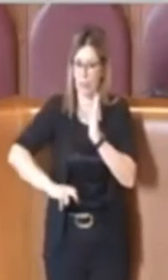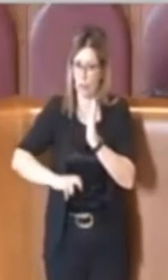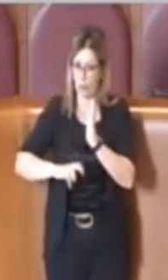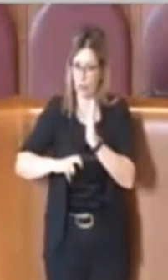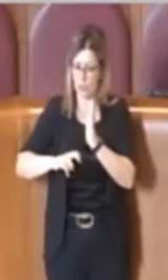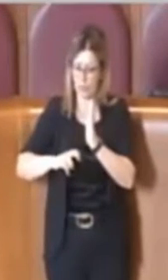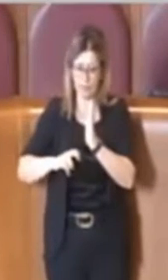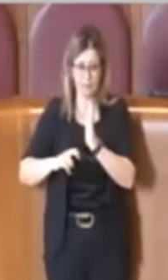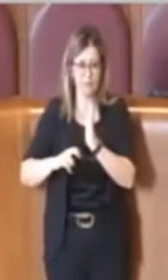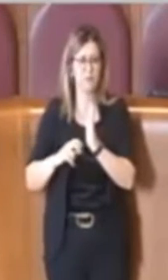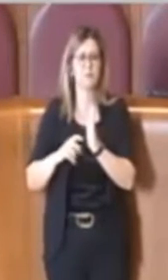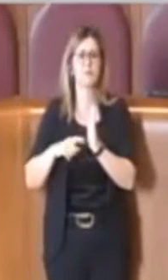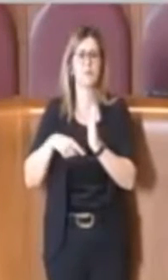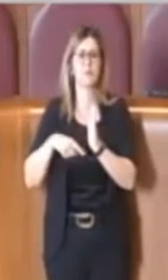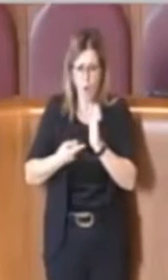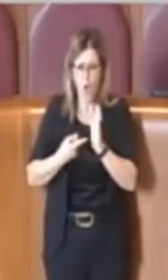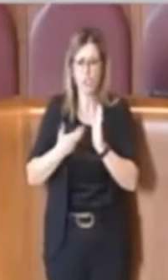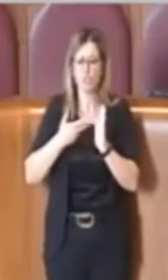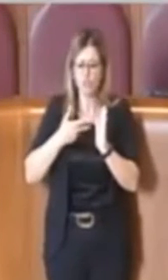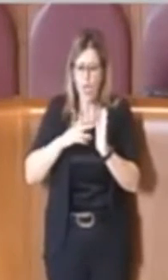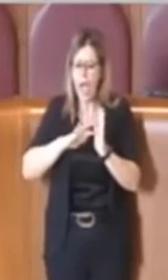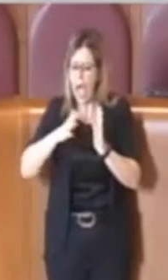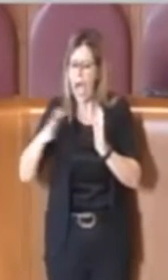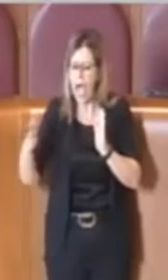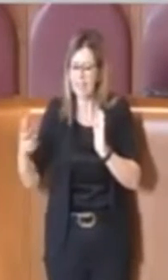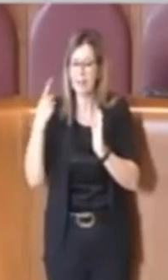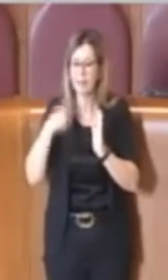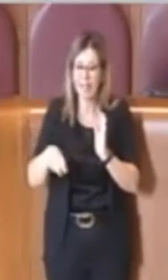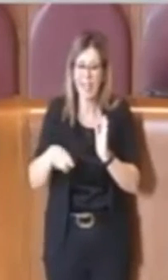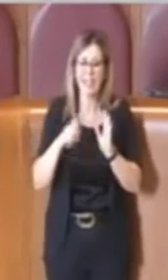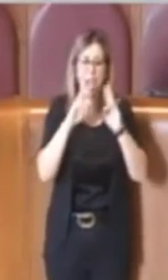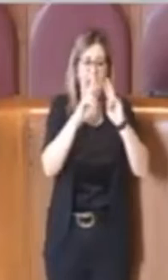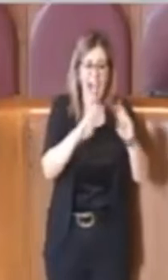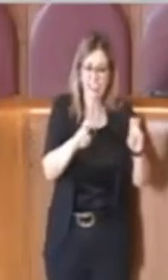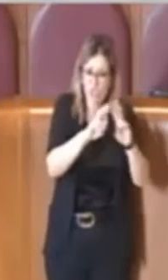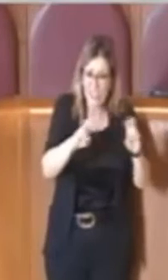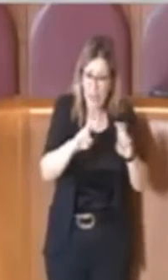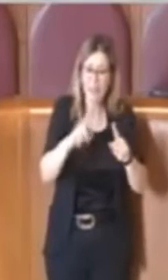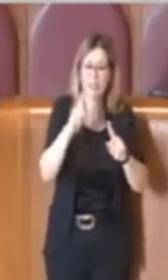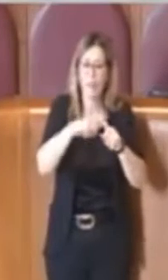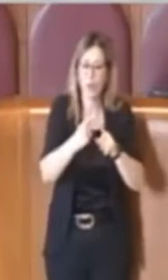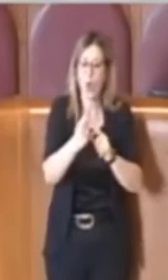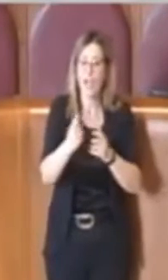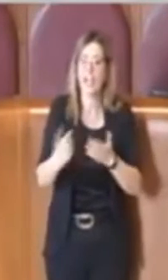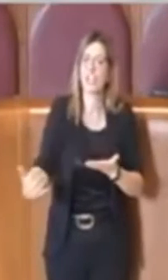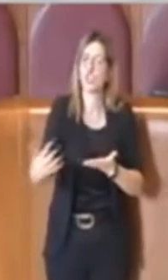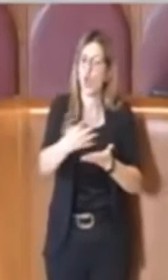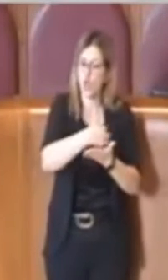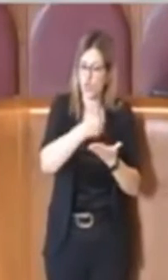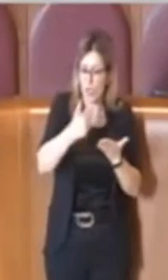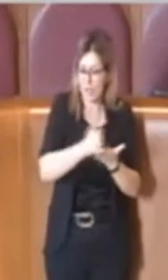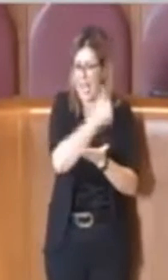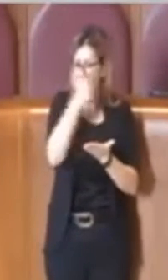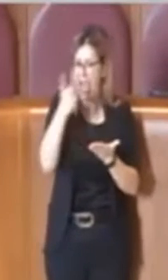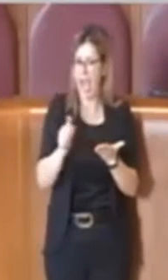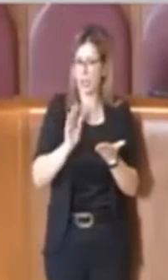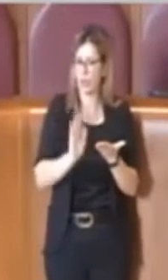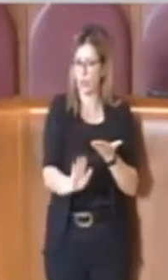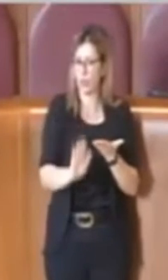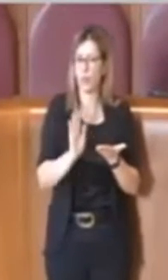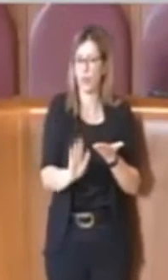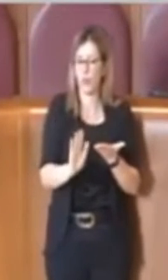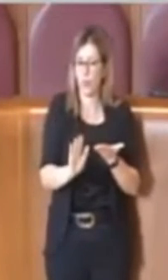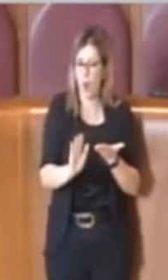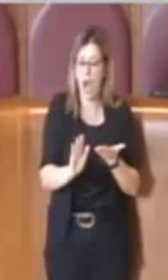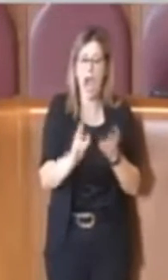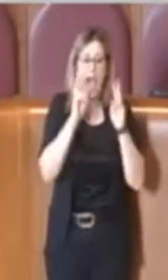Poi abbiamo tutta la parte invece degli accertamenti e delle riscossioni dell'anno di competenza, gli accertamenti ce ne